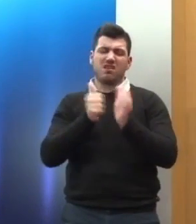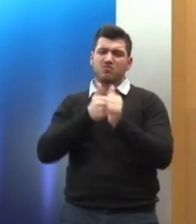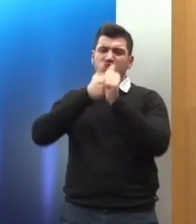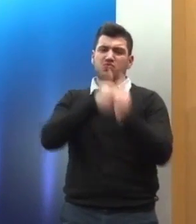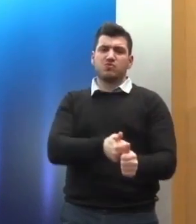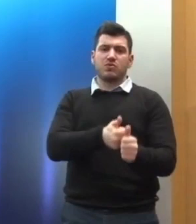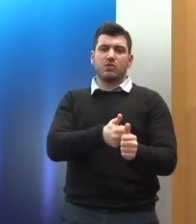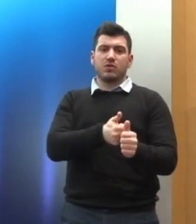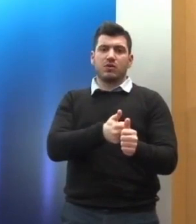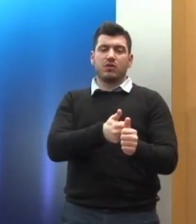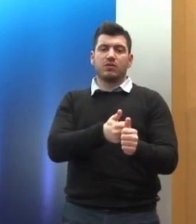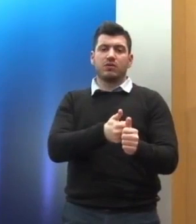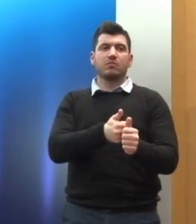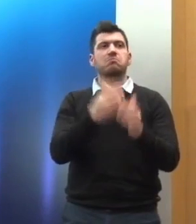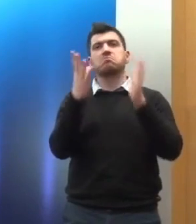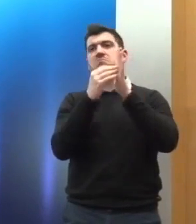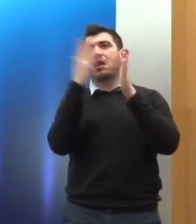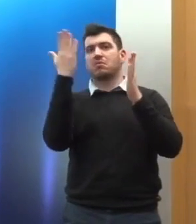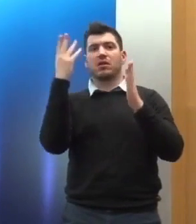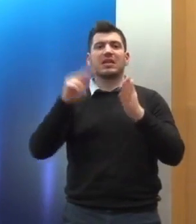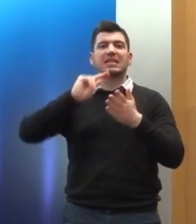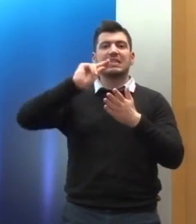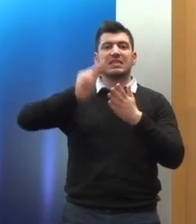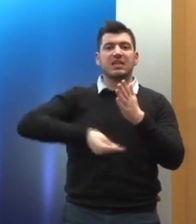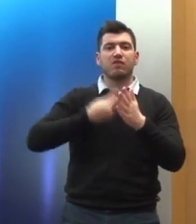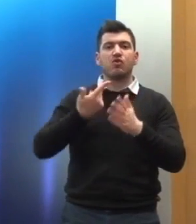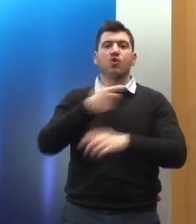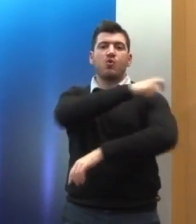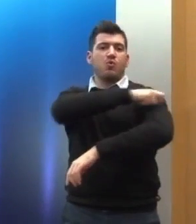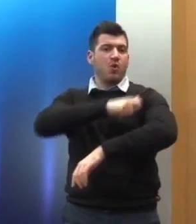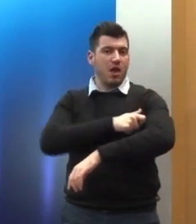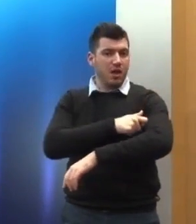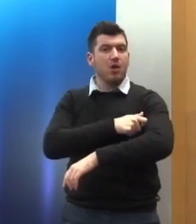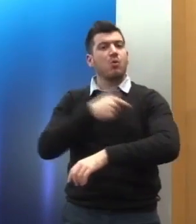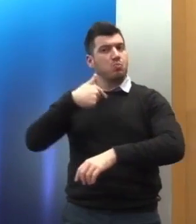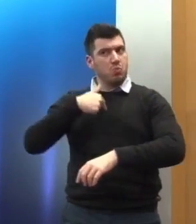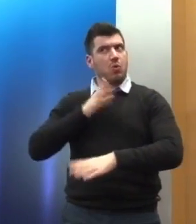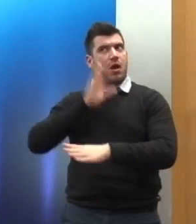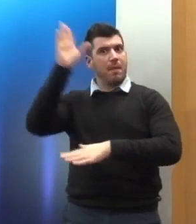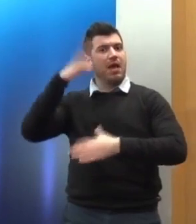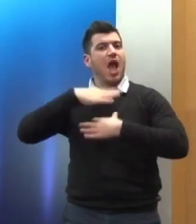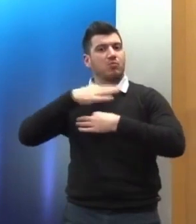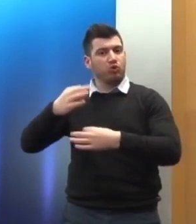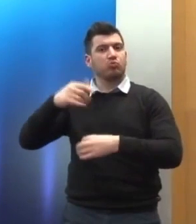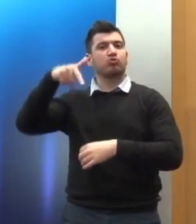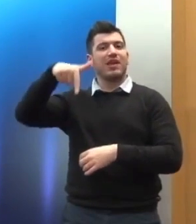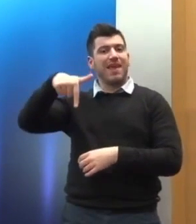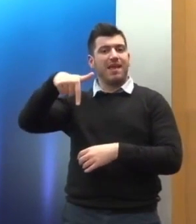ένα, ας πούμε, στο σύμφωνο των ΗΕΑ για το οποίο εκπροσώπησα τη χώρα στη Γενέβη